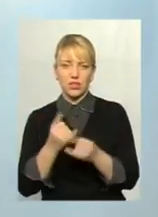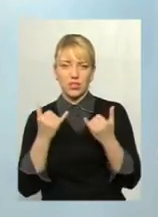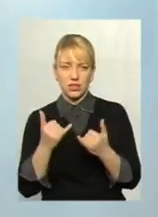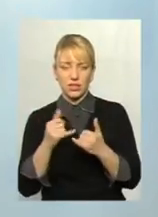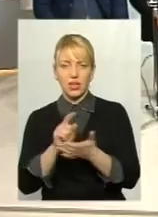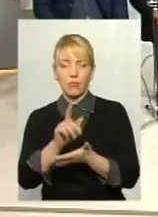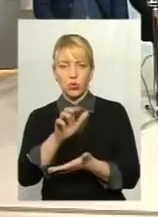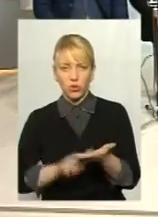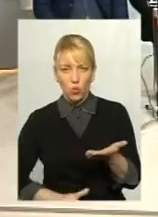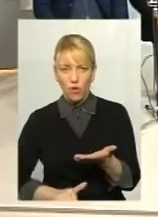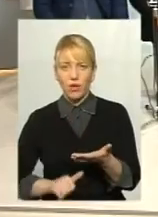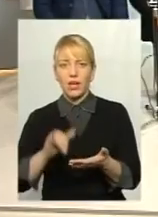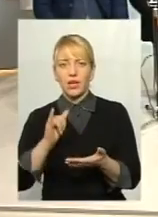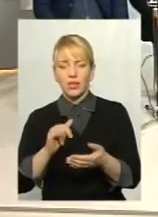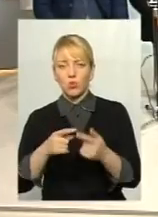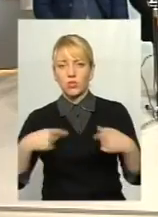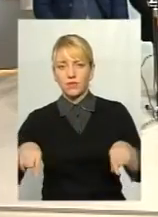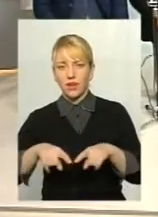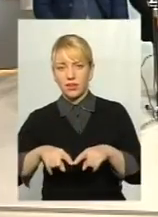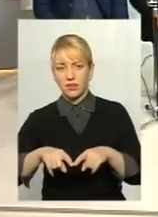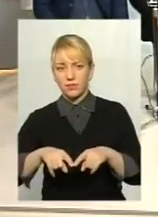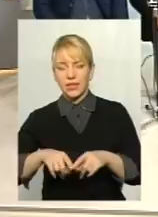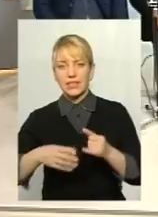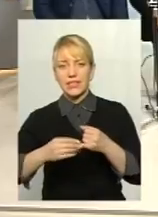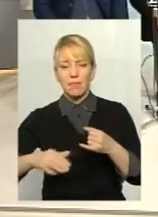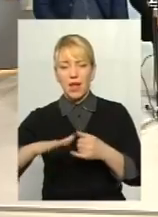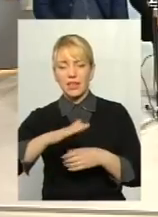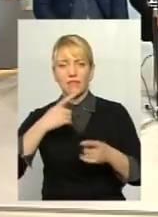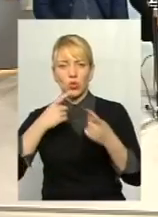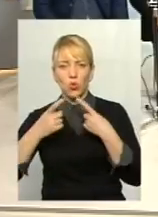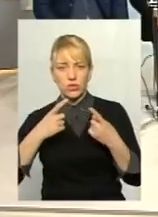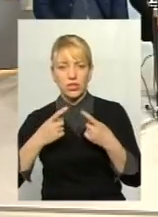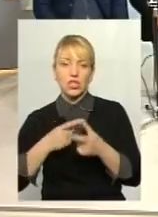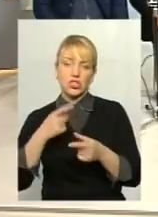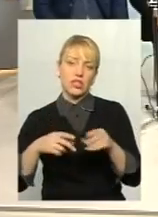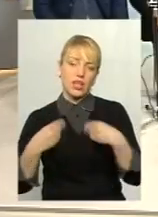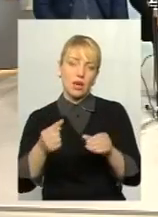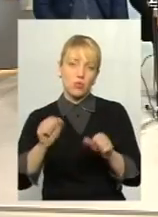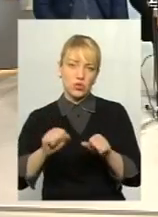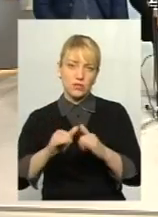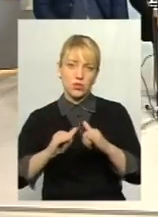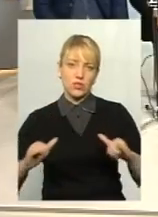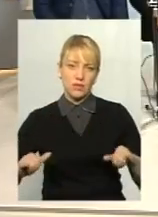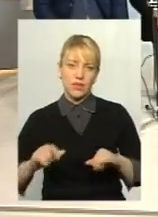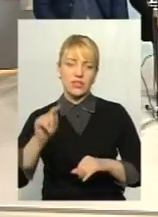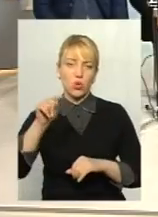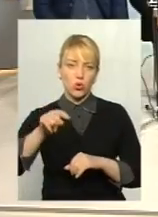податково, і в сфері земельних відносин, чи воно дає можливість розвиватися в тому